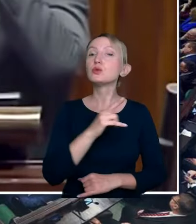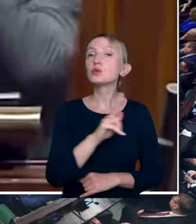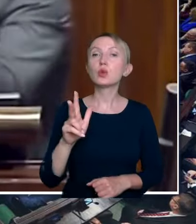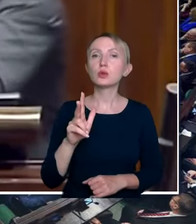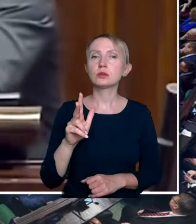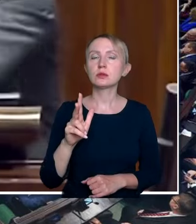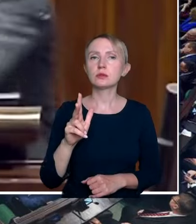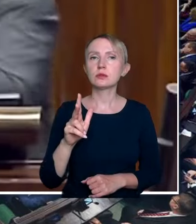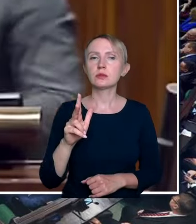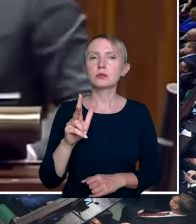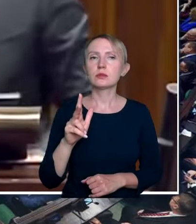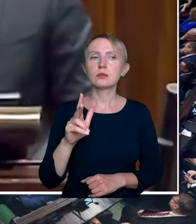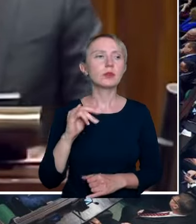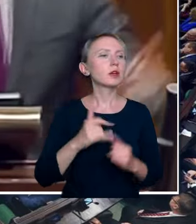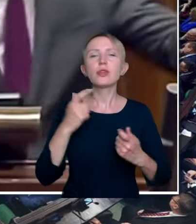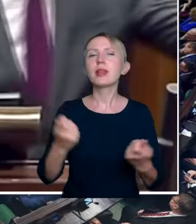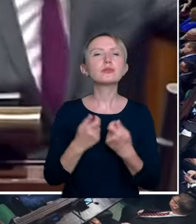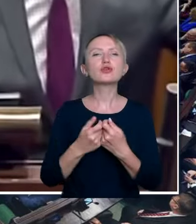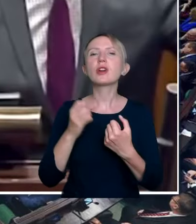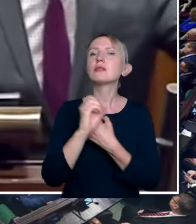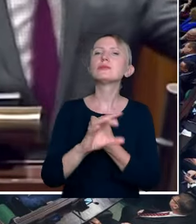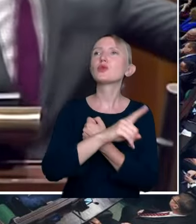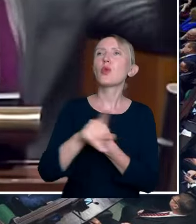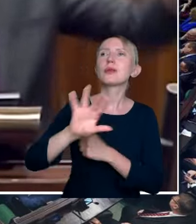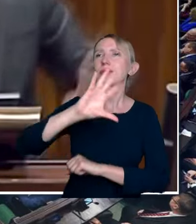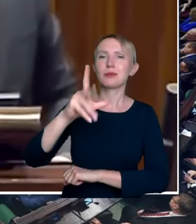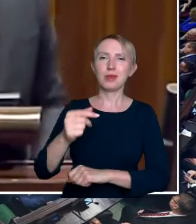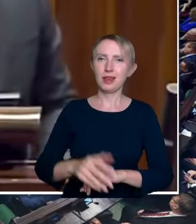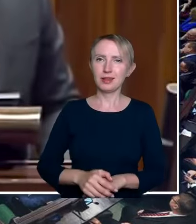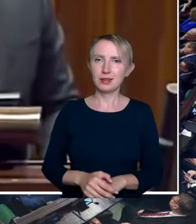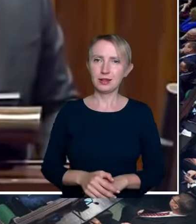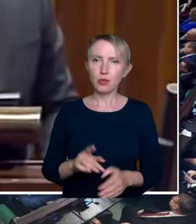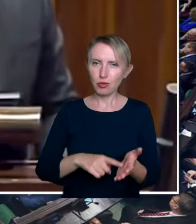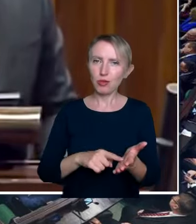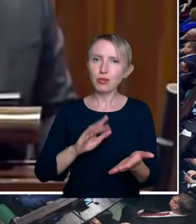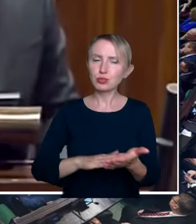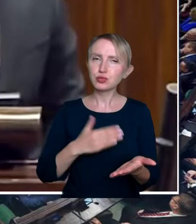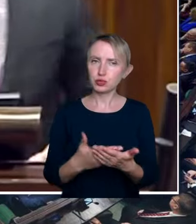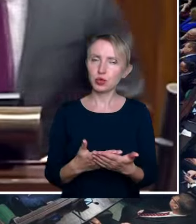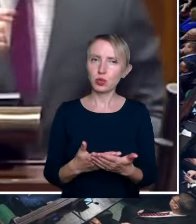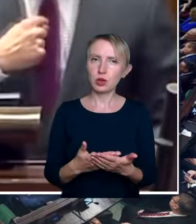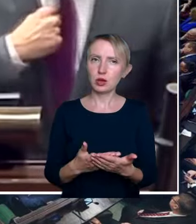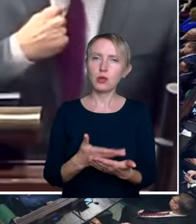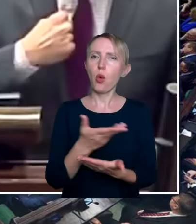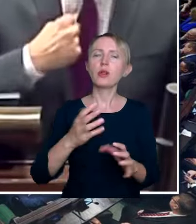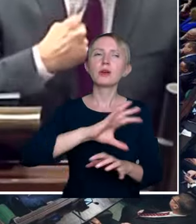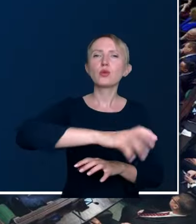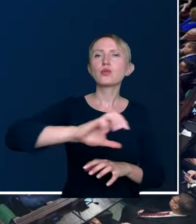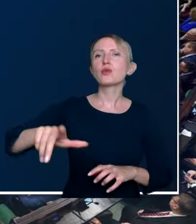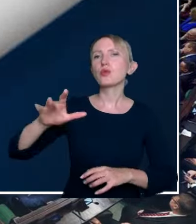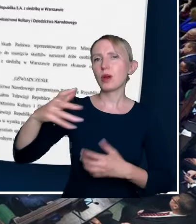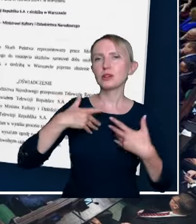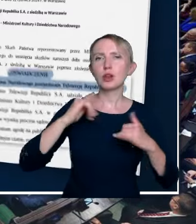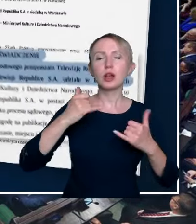nie przeszkadzały media, to oni by byliby piękni. To jest właśnie przykład tego, w jakich oni kategoriach funkcjonują. Tusk jest